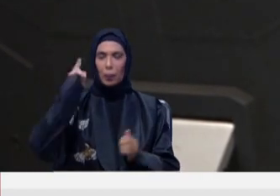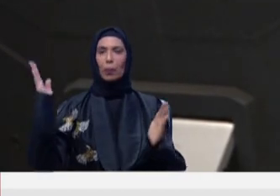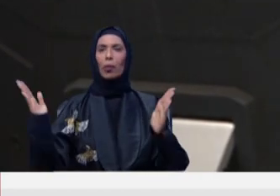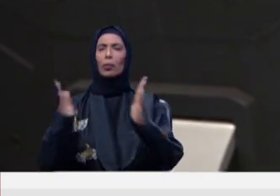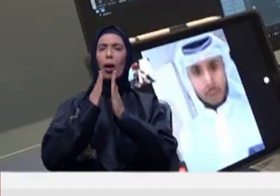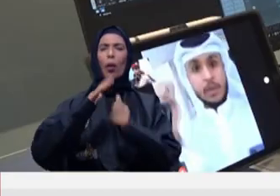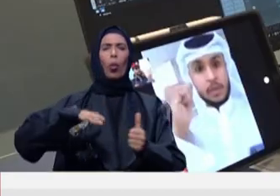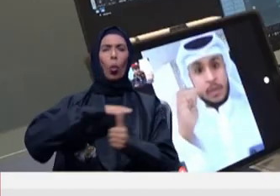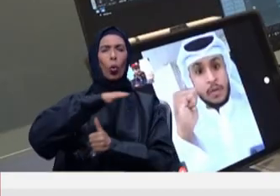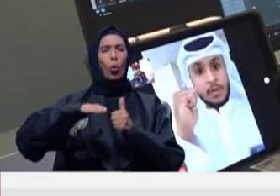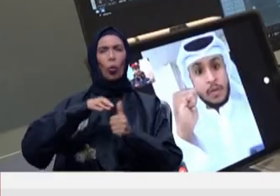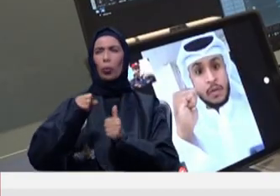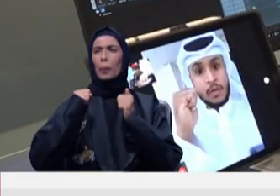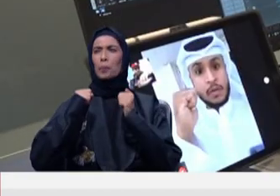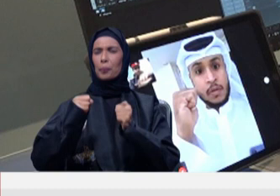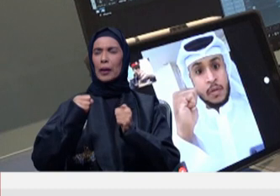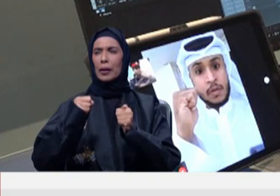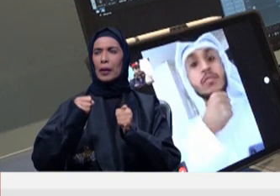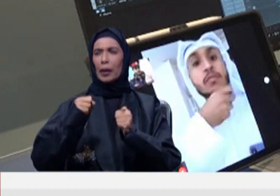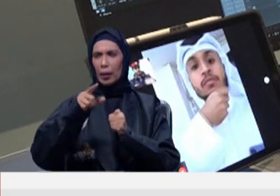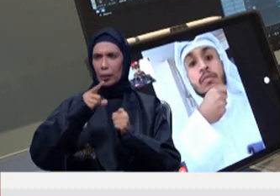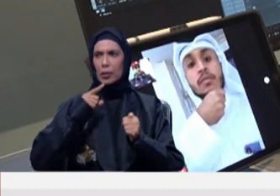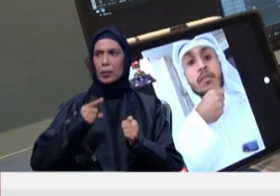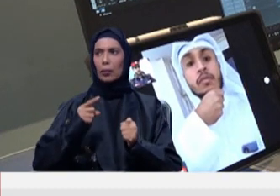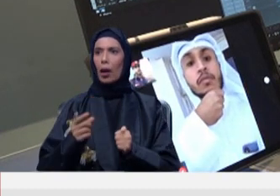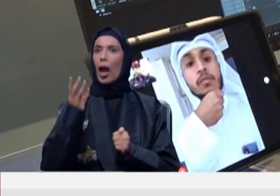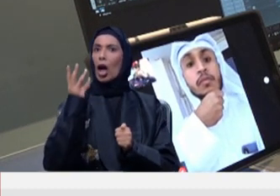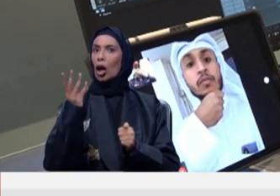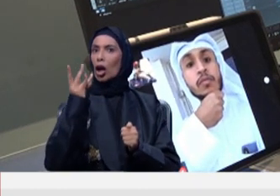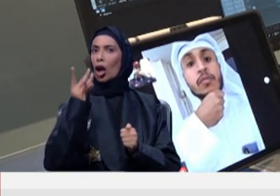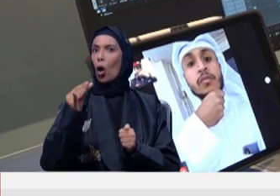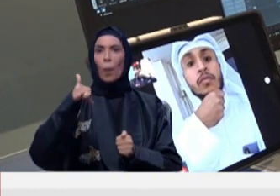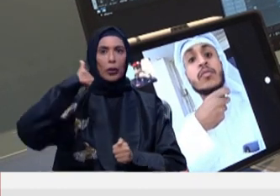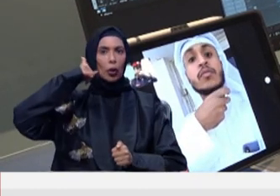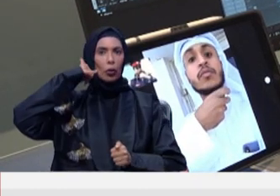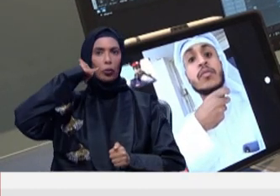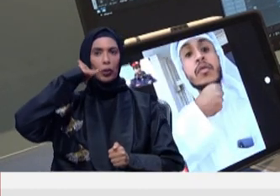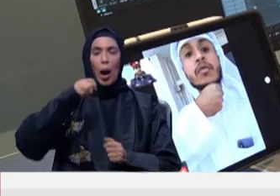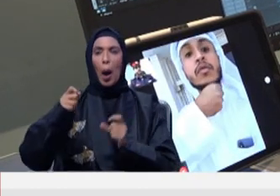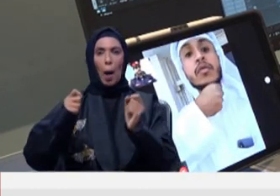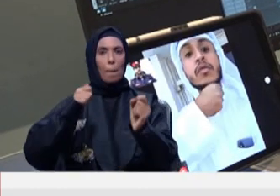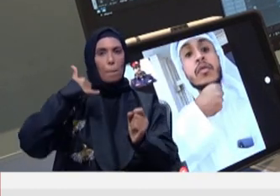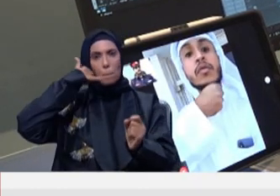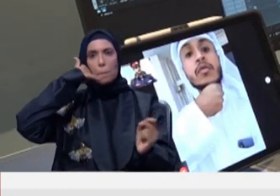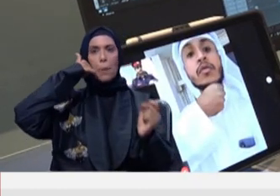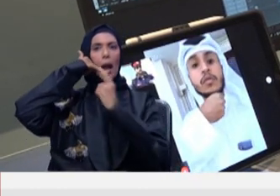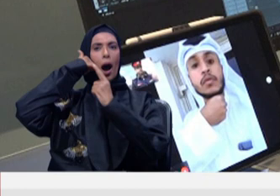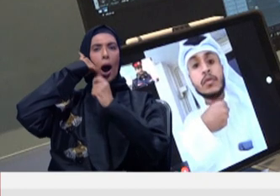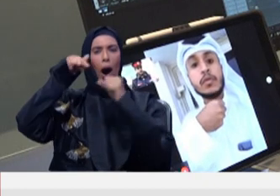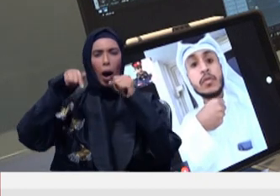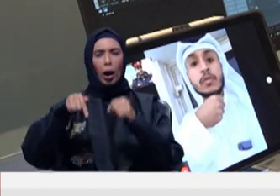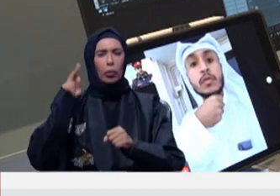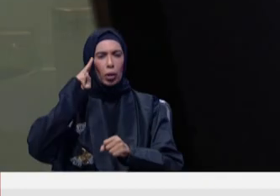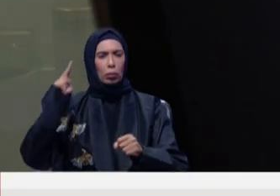ظروفا طارئة بحيث يمكن من خلال هذا الخط تلقي بلاغاتهم في حال تعرض أفراد هذه الفئة